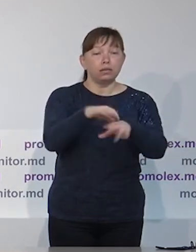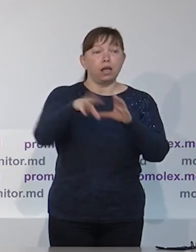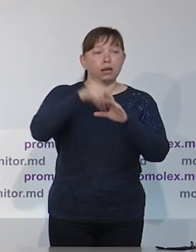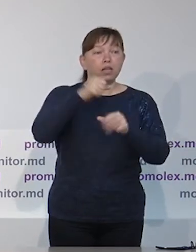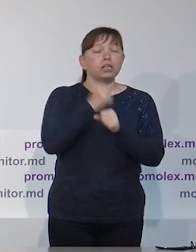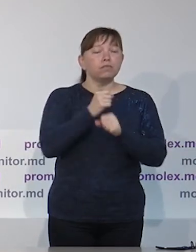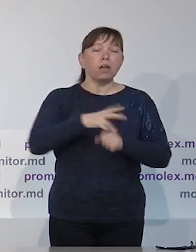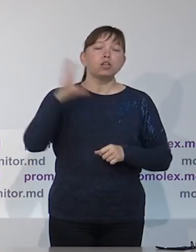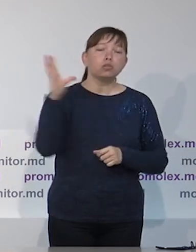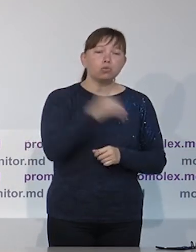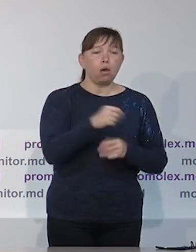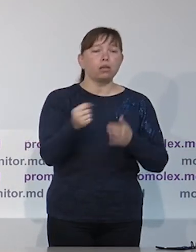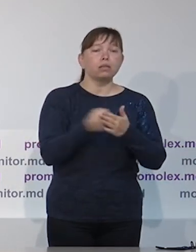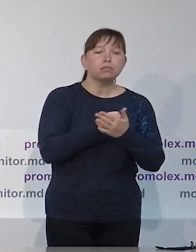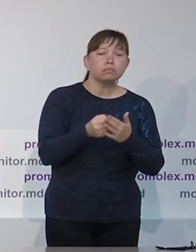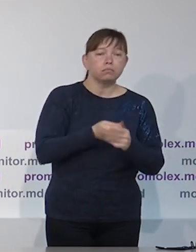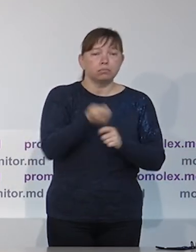чтобы